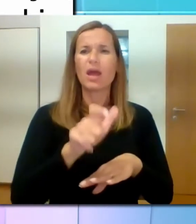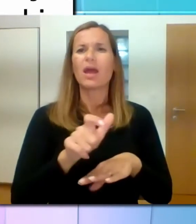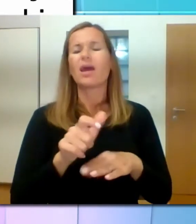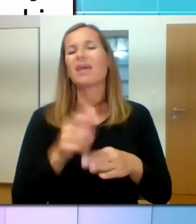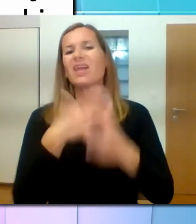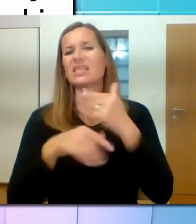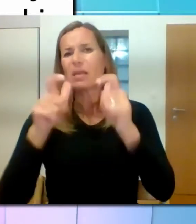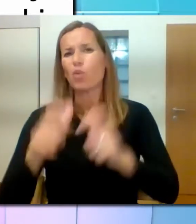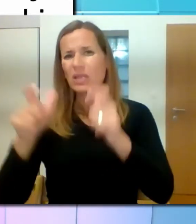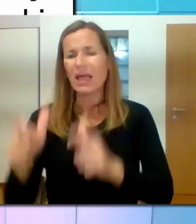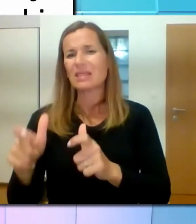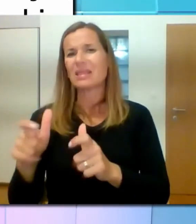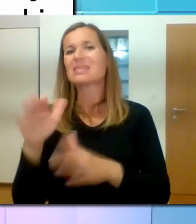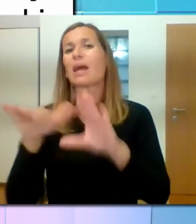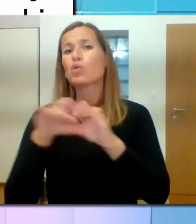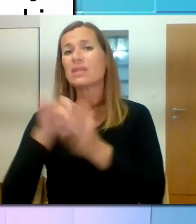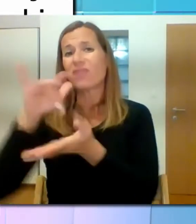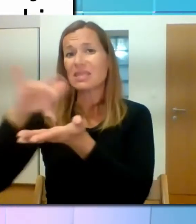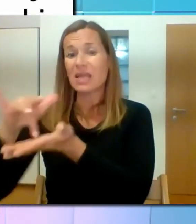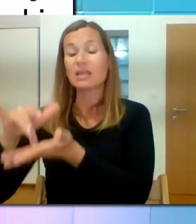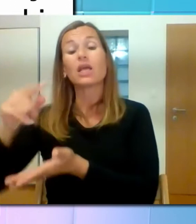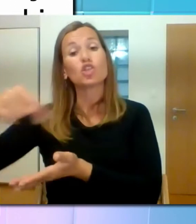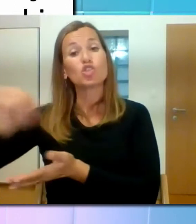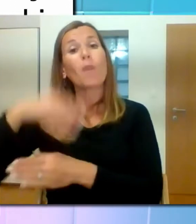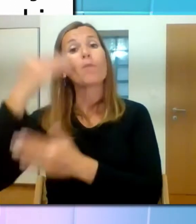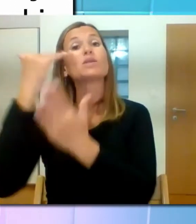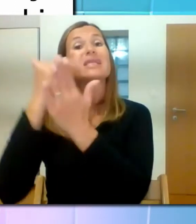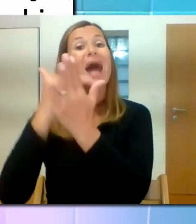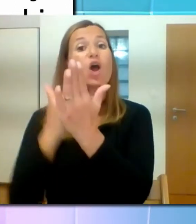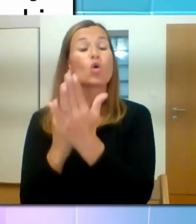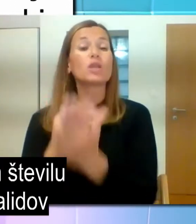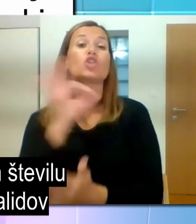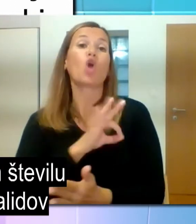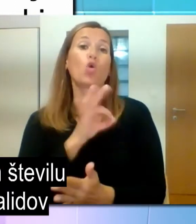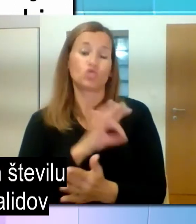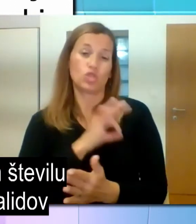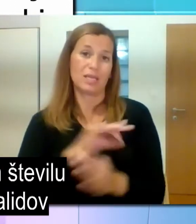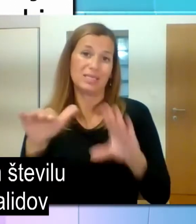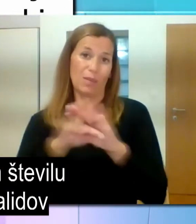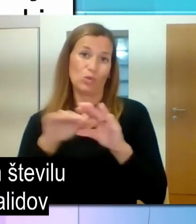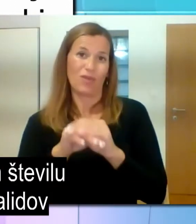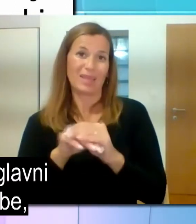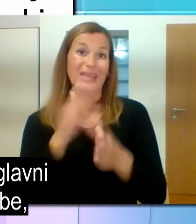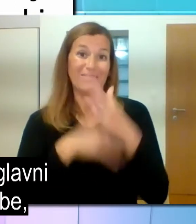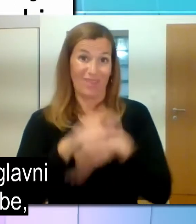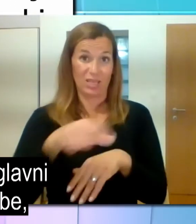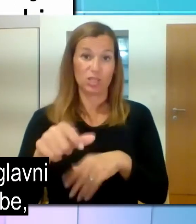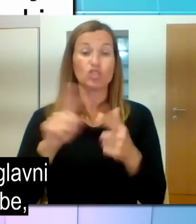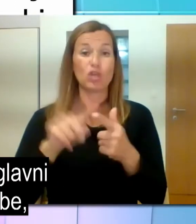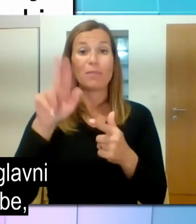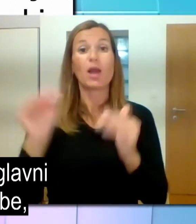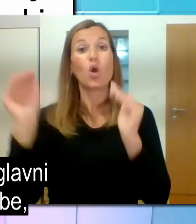centrih, po zakonu dobi podatke o skupnem številu zaposlenih in številu zaposlenih invalidov pri